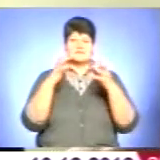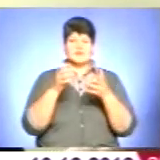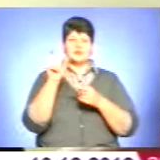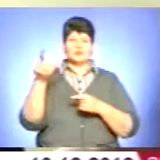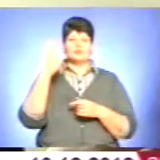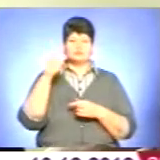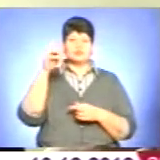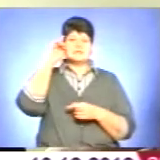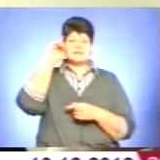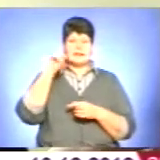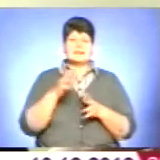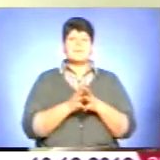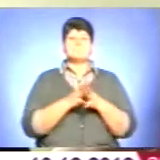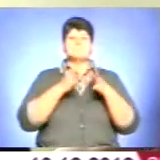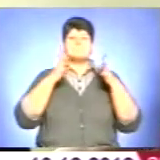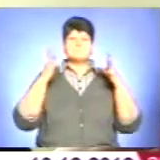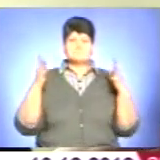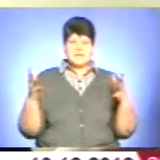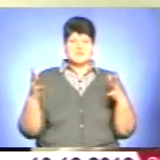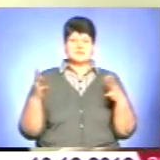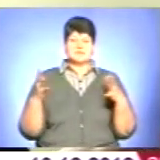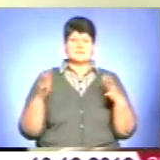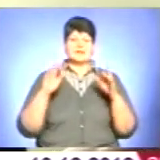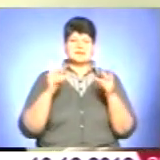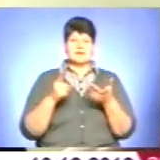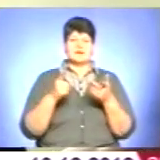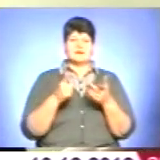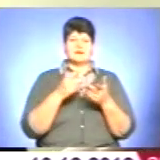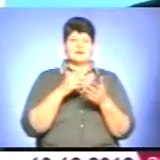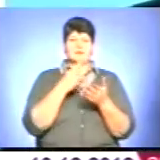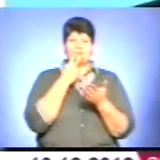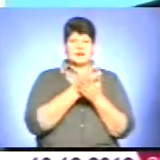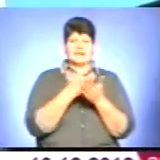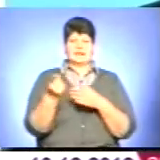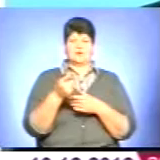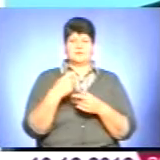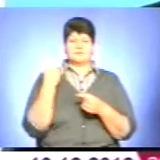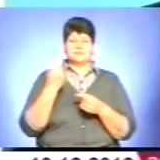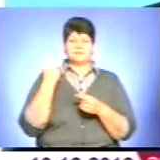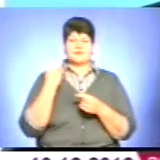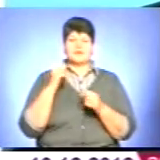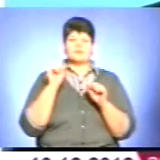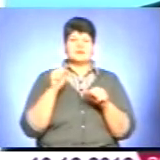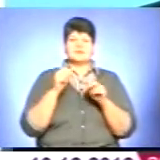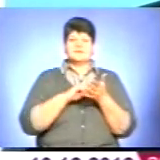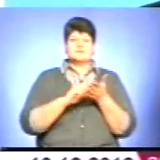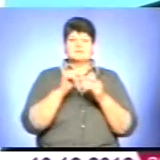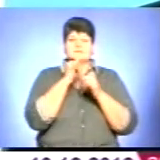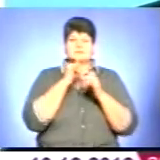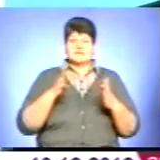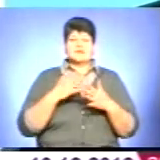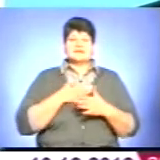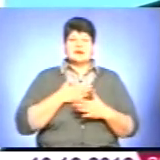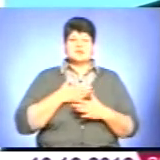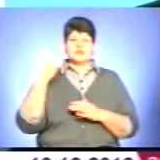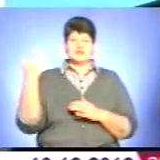будуть знати більше цей символ Бучача, Тернопільщини. Неможливо це не відмічати, тому що це наша історія,